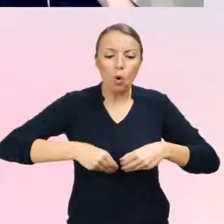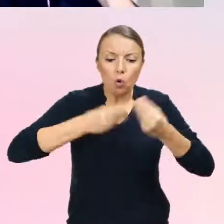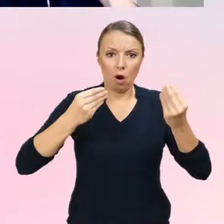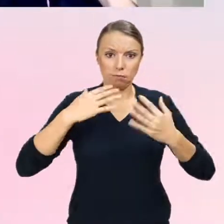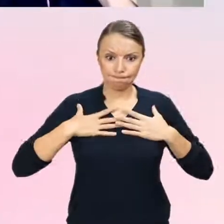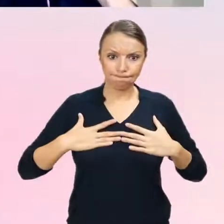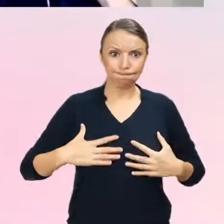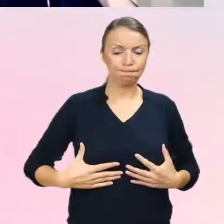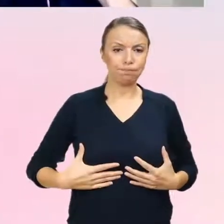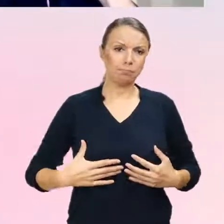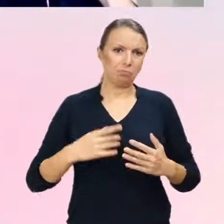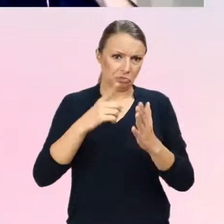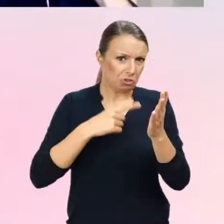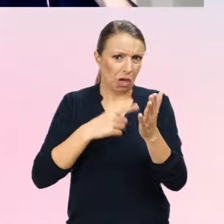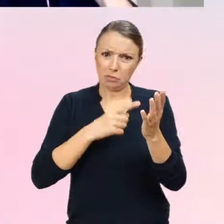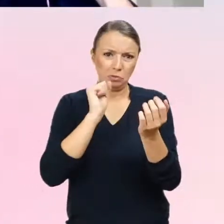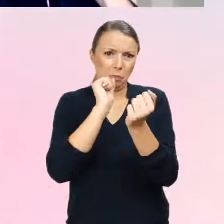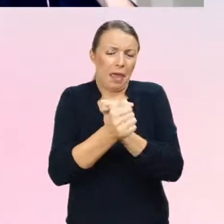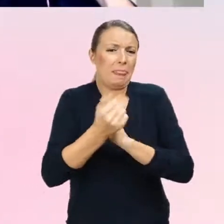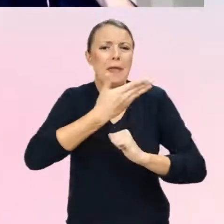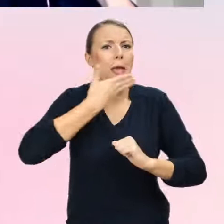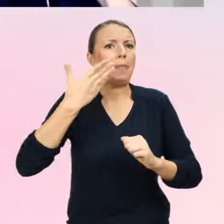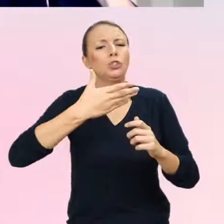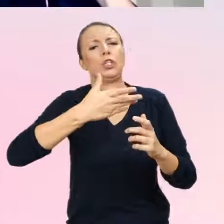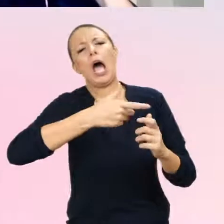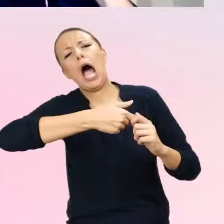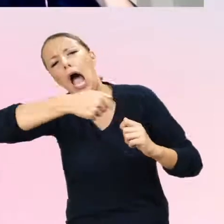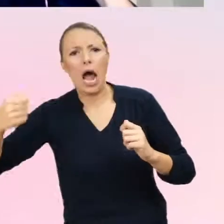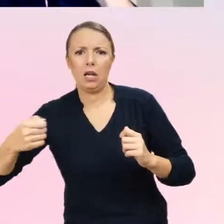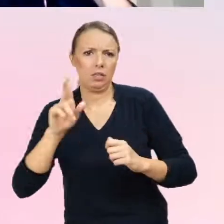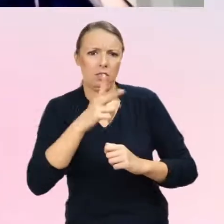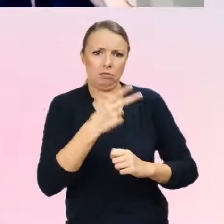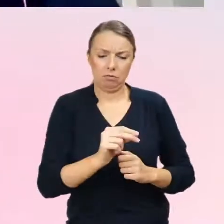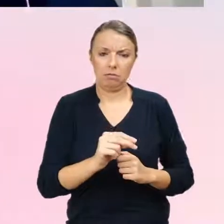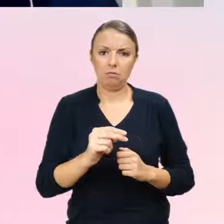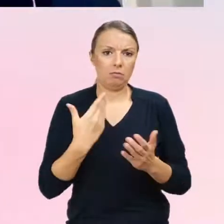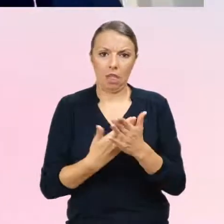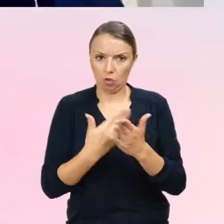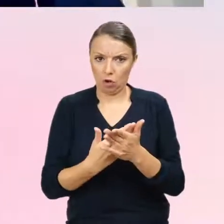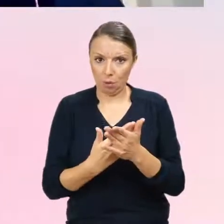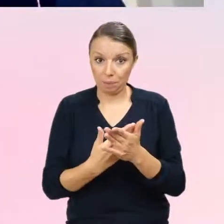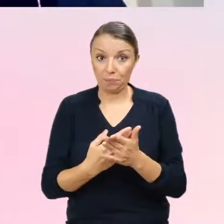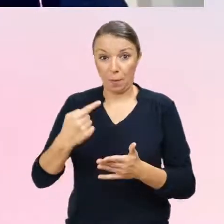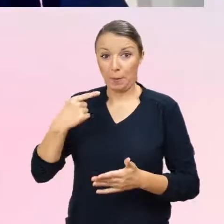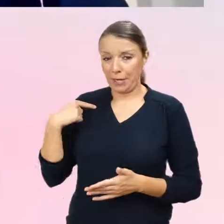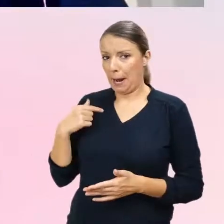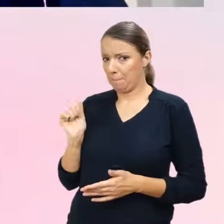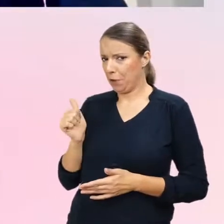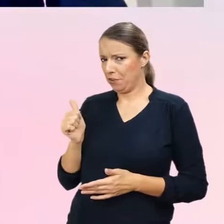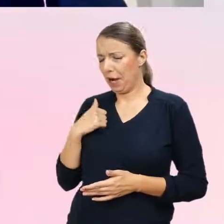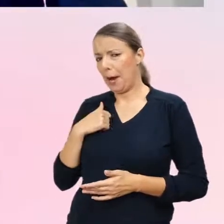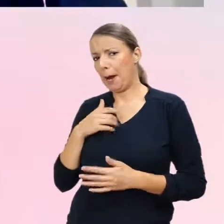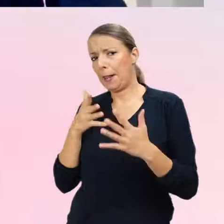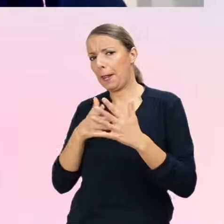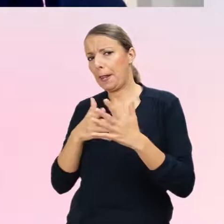W mojej takiej ocenie jako profesjonalistki często wynika to z tego, że mam